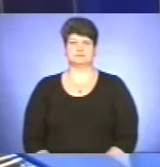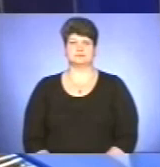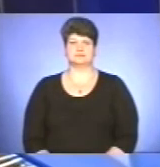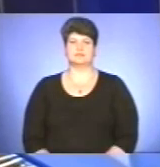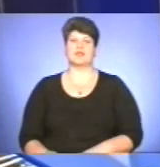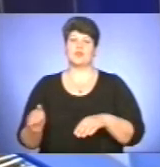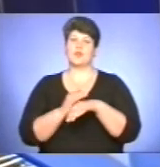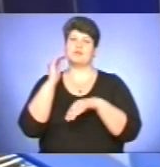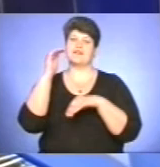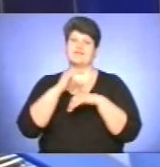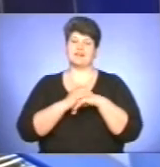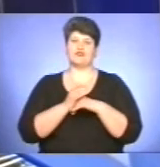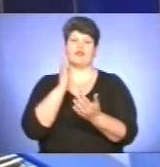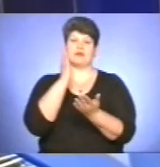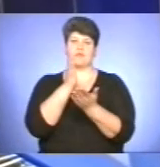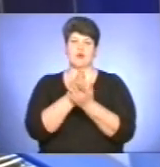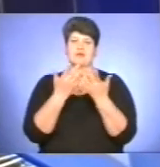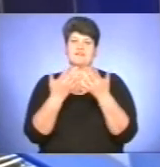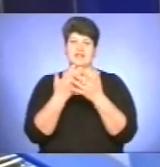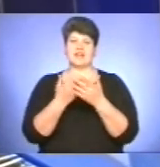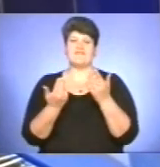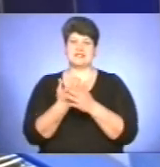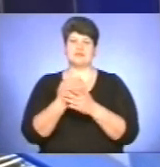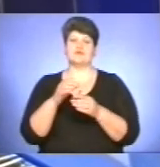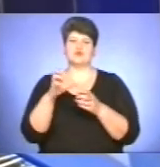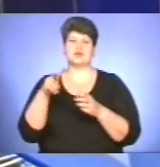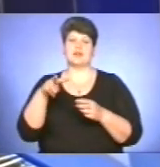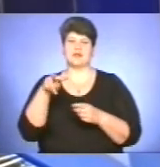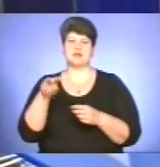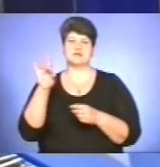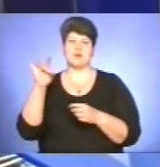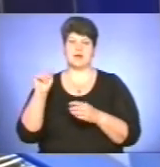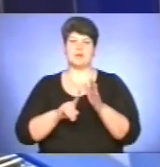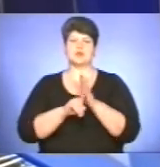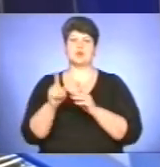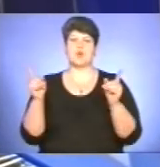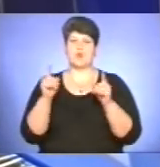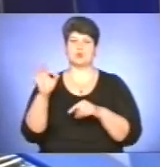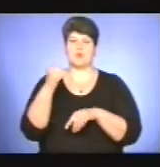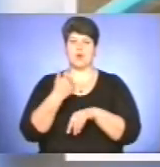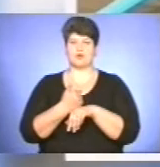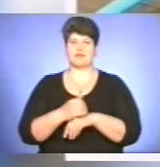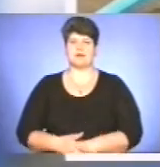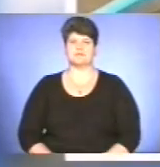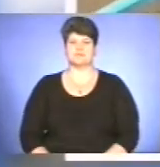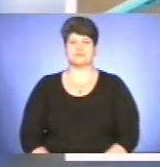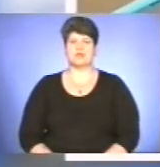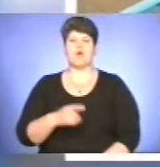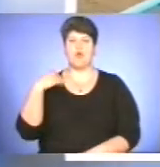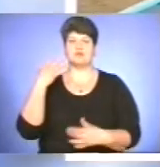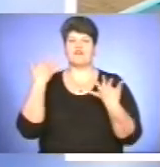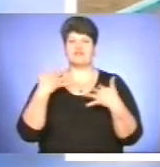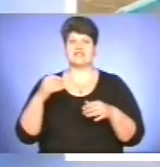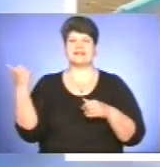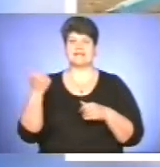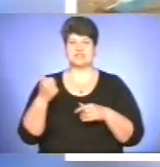Добрий вечір у прямому ефірі «Вісті» у студії Лариса Романів. На початку коротко про головне. В області вже тиждень